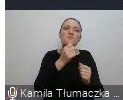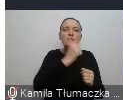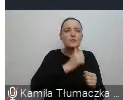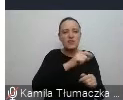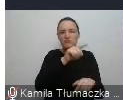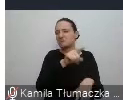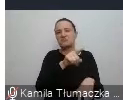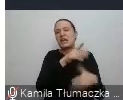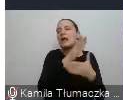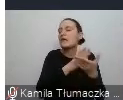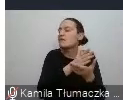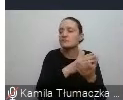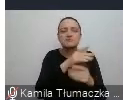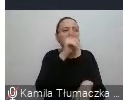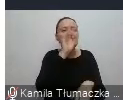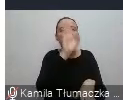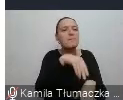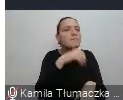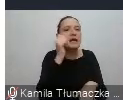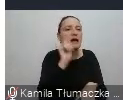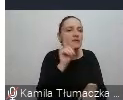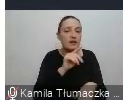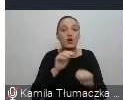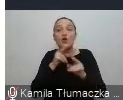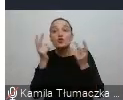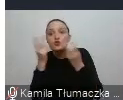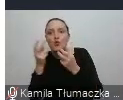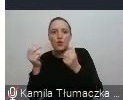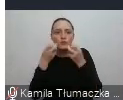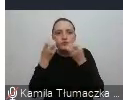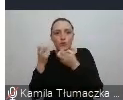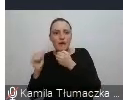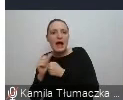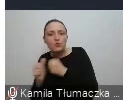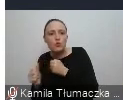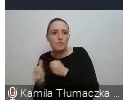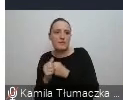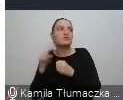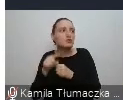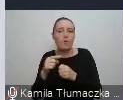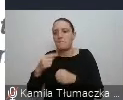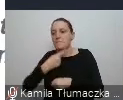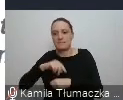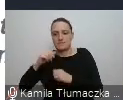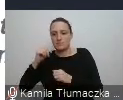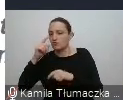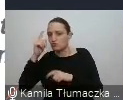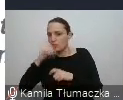wiarygodność. Czyli za wszelką cenę szukamy argumentów, że to nie jest do końca tak, że my na pewno się mylimy.